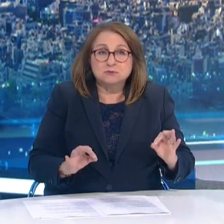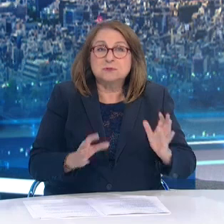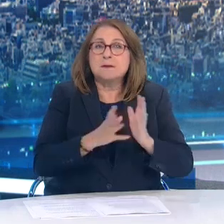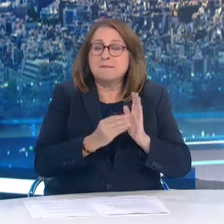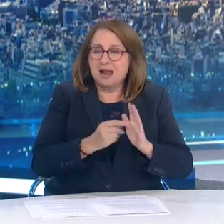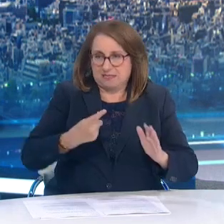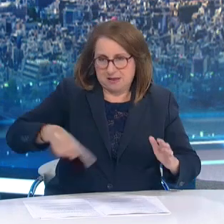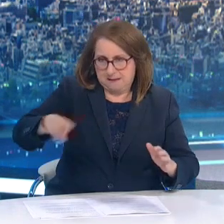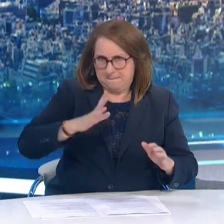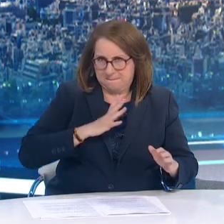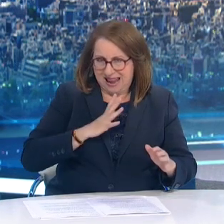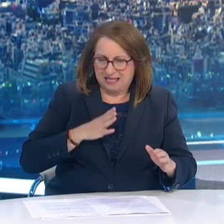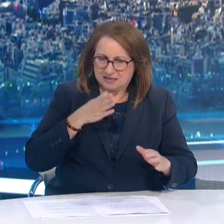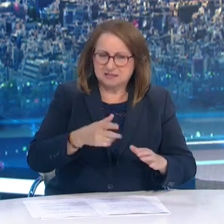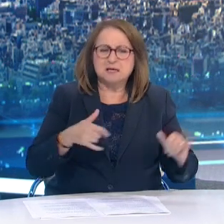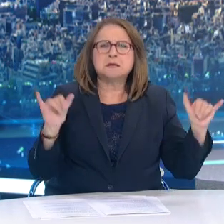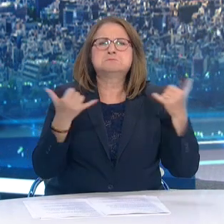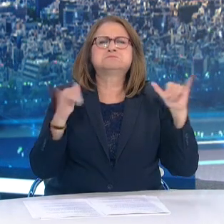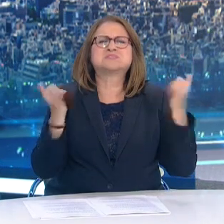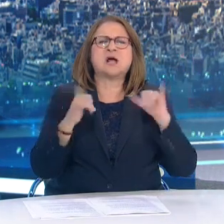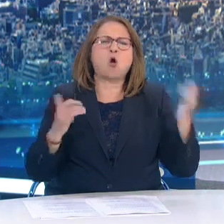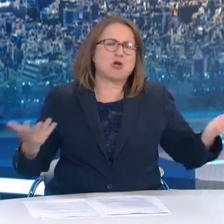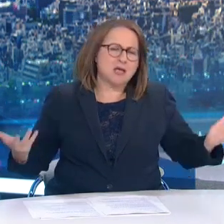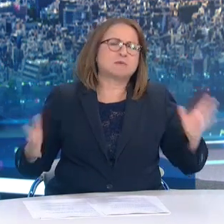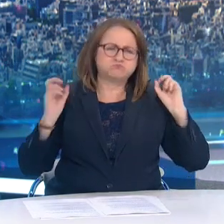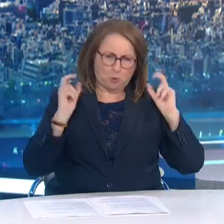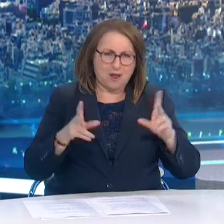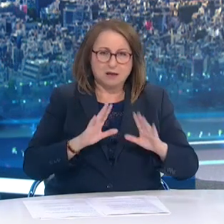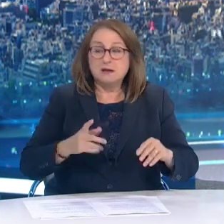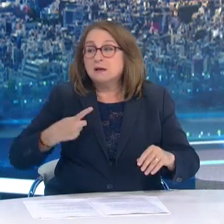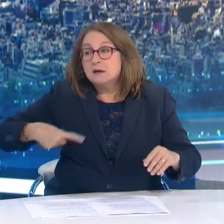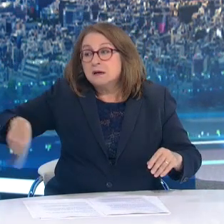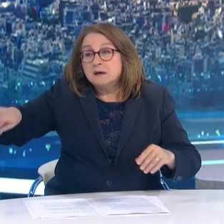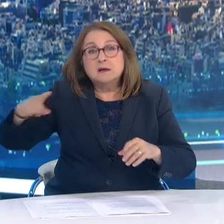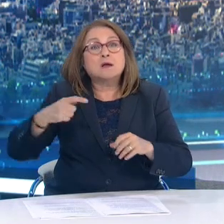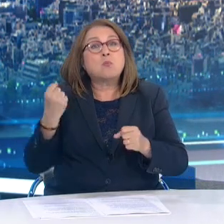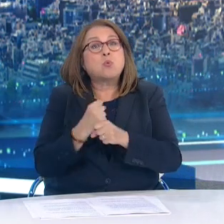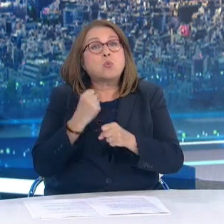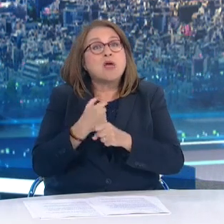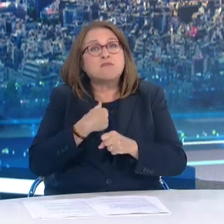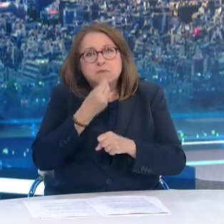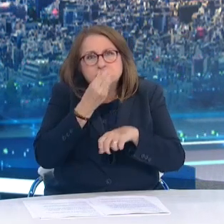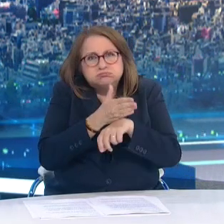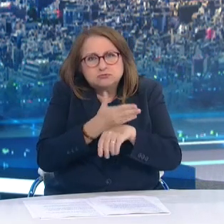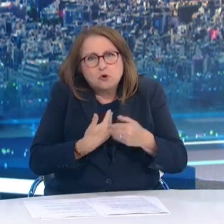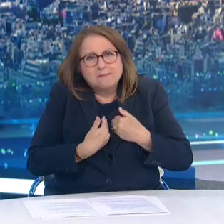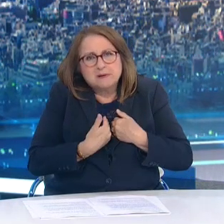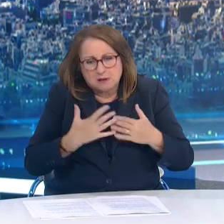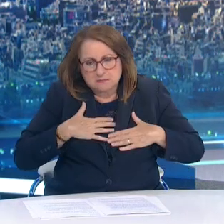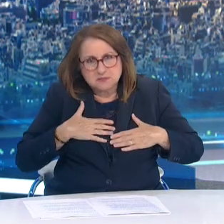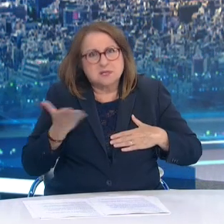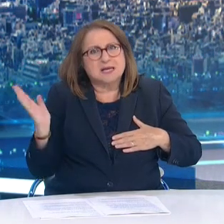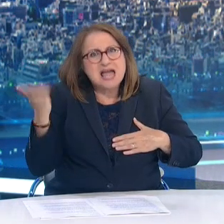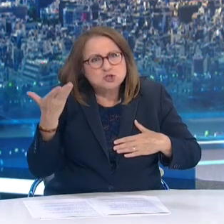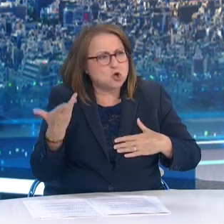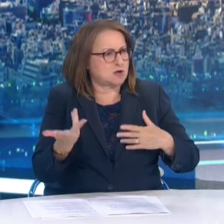ψυχαγωγία Για τους εργαζόμενους συνιστά απολύτως ουσιώδη δραστηριότητα επιβίωσης Συνεπώς οι επιχειρηματίες σίγουρα έχουν το